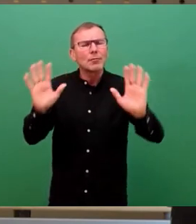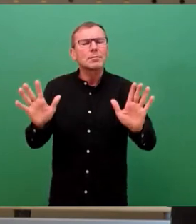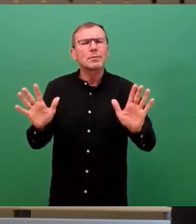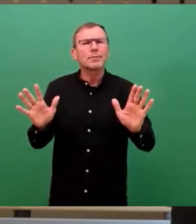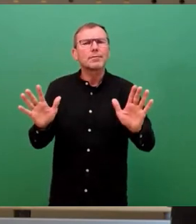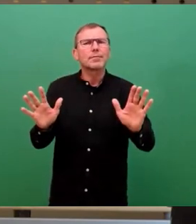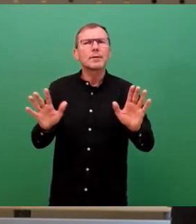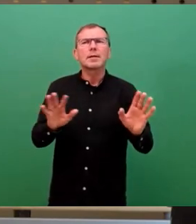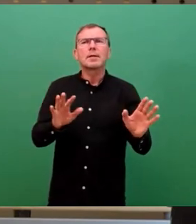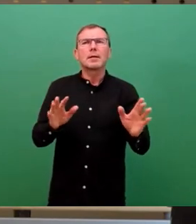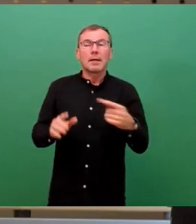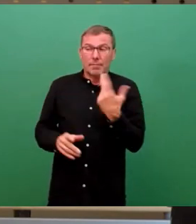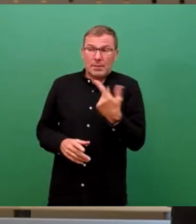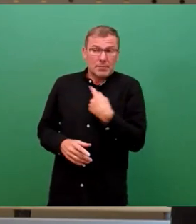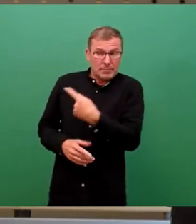vielleicht kommen wir ja nochmal.